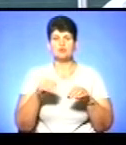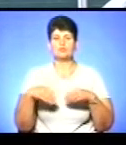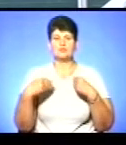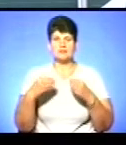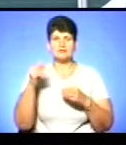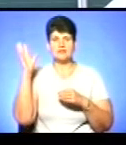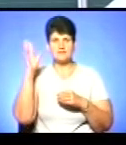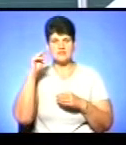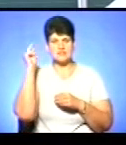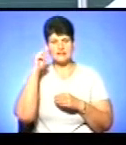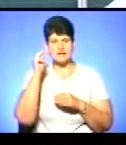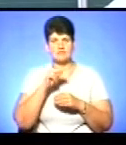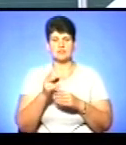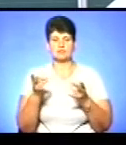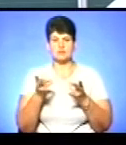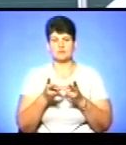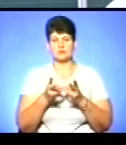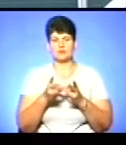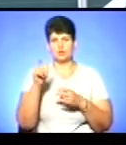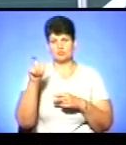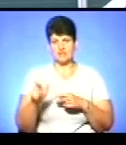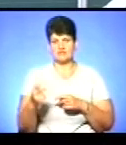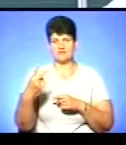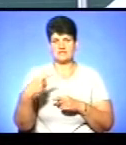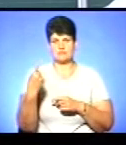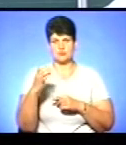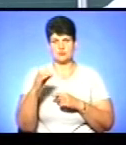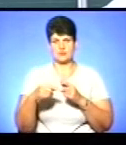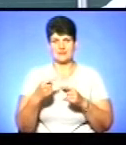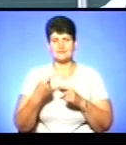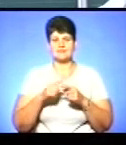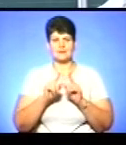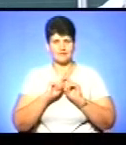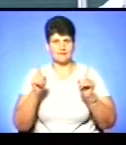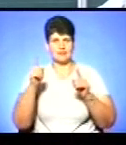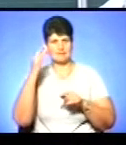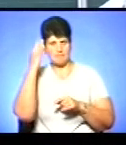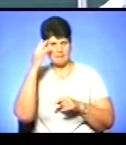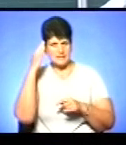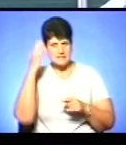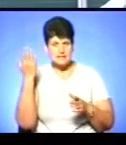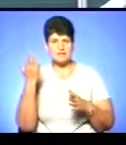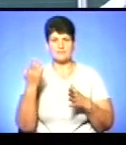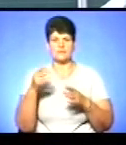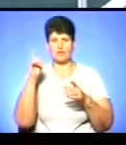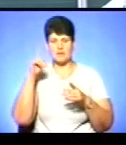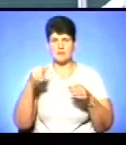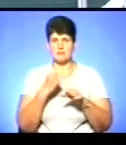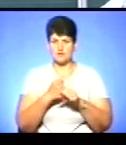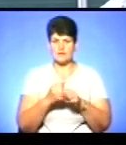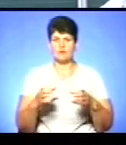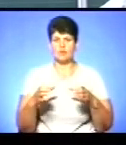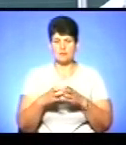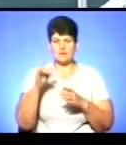навички, які потрібні будуть людині в 21 столітті. Це і креативне мислення, це і вміння працювати в команді, вміння